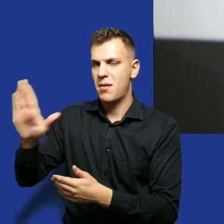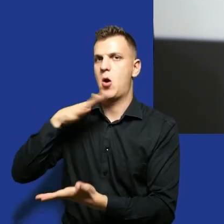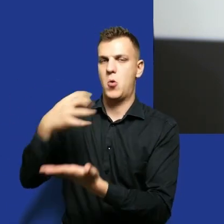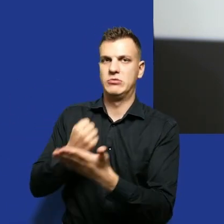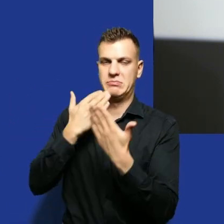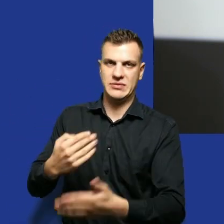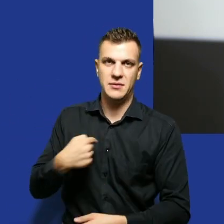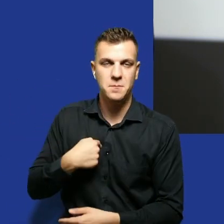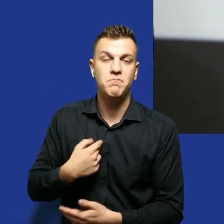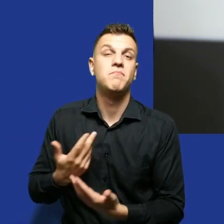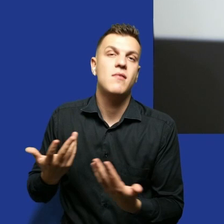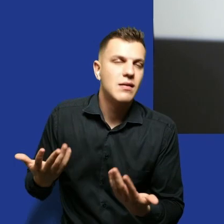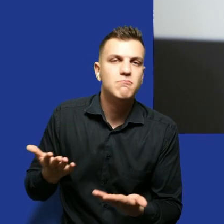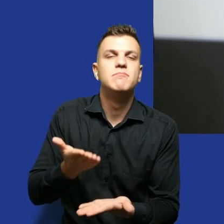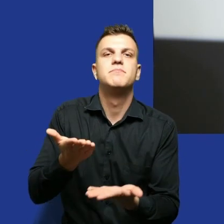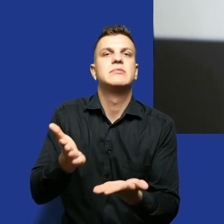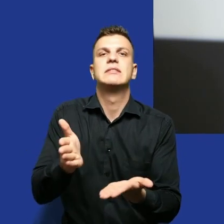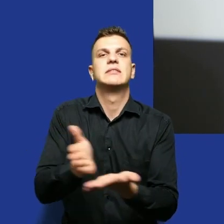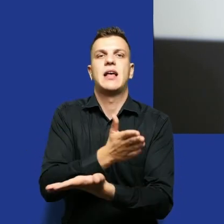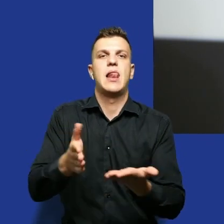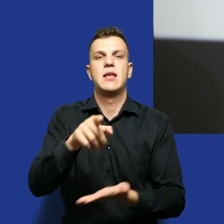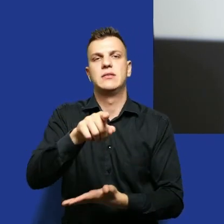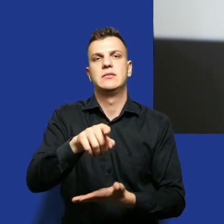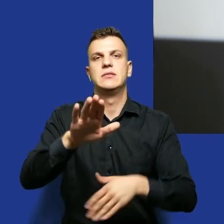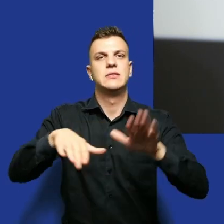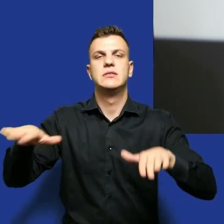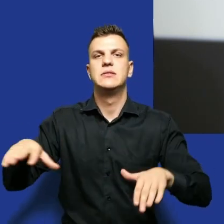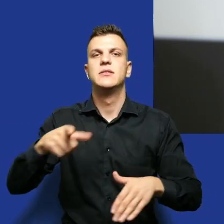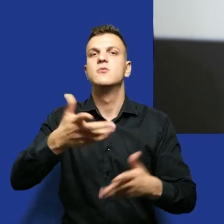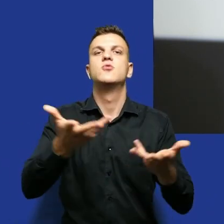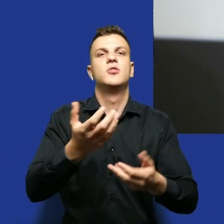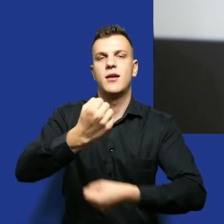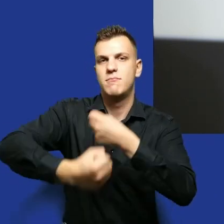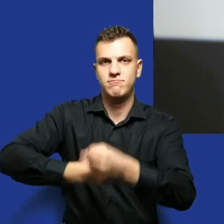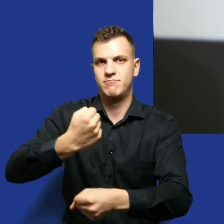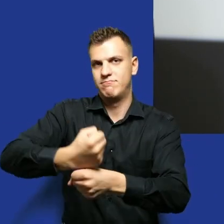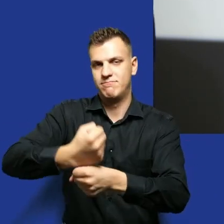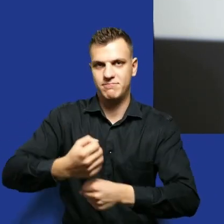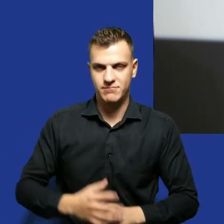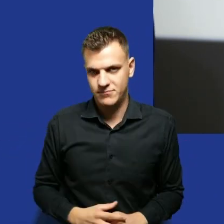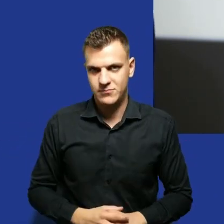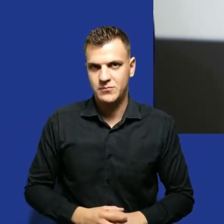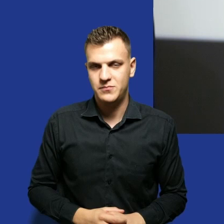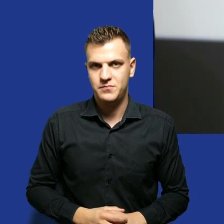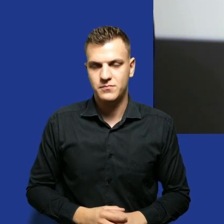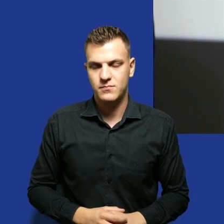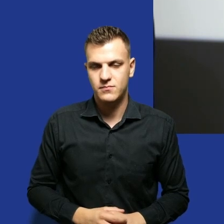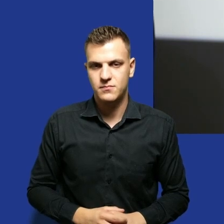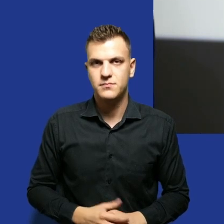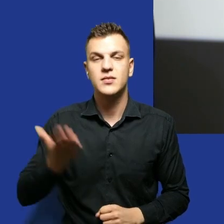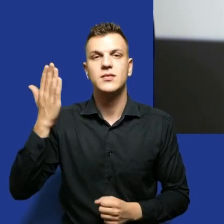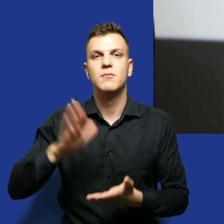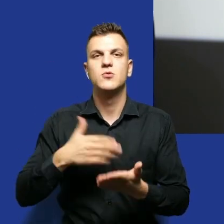Więc wszystko zależy też od terenu, w jakim działamy, czy w sferze, w jakiej działamy. Tak jak, nie wiem, Alina Trzyżewska